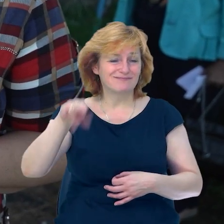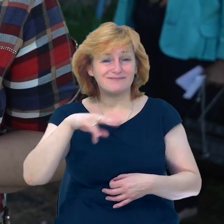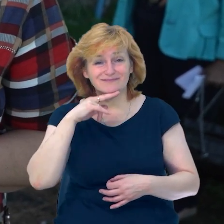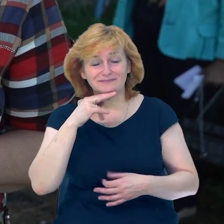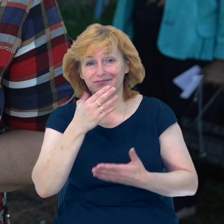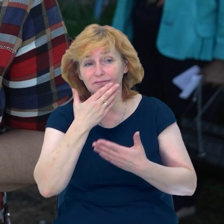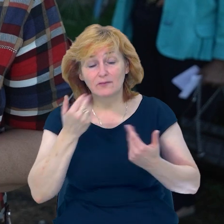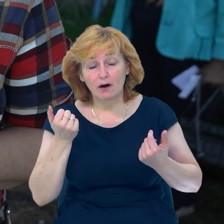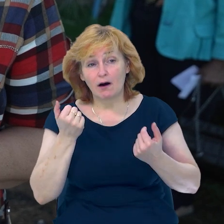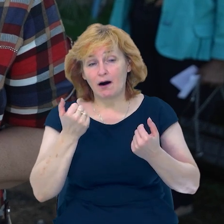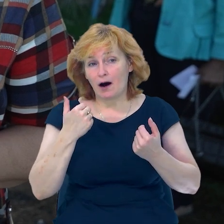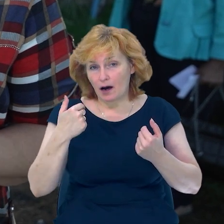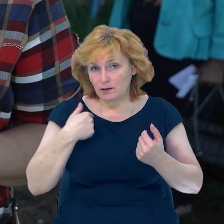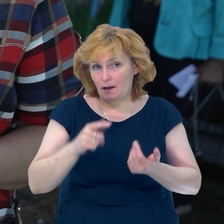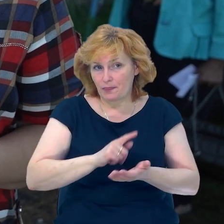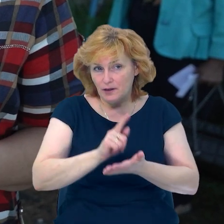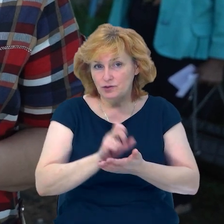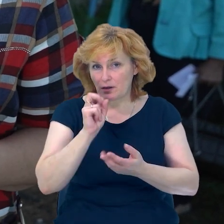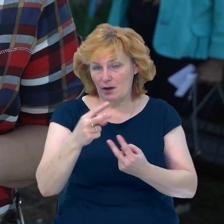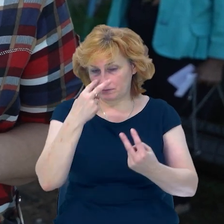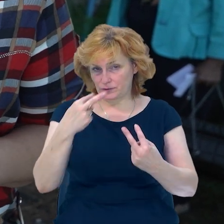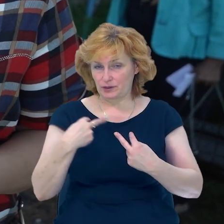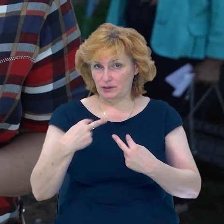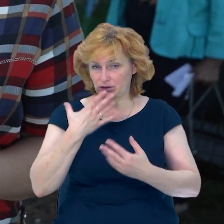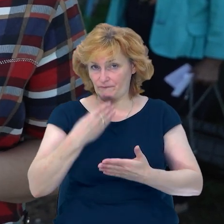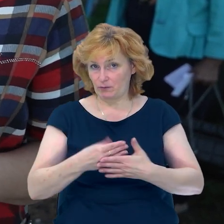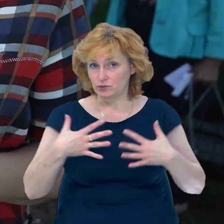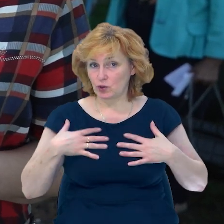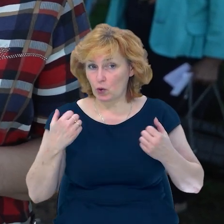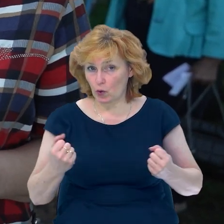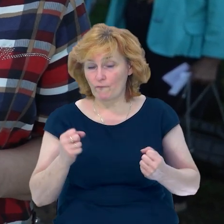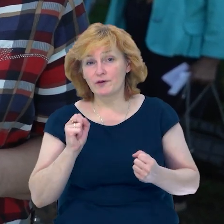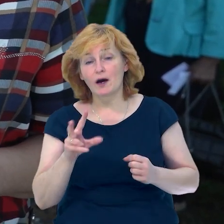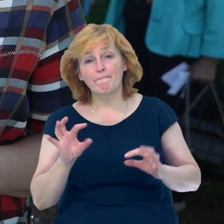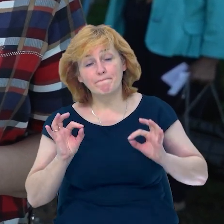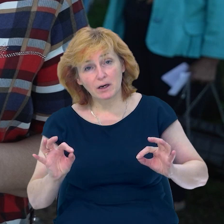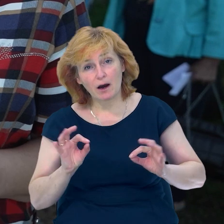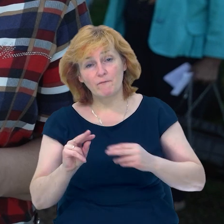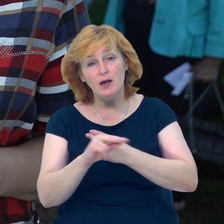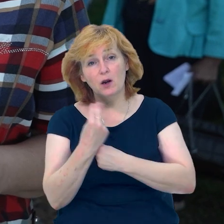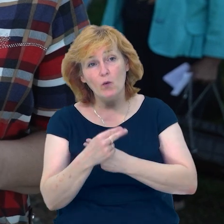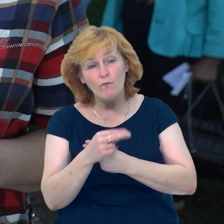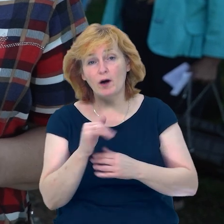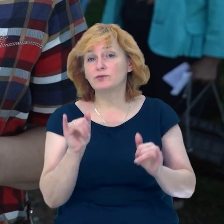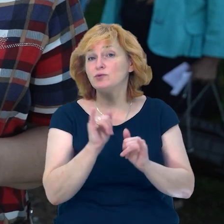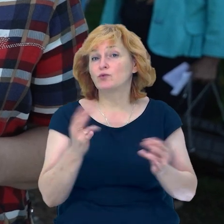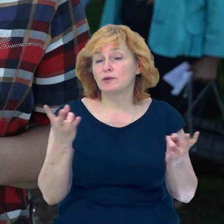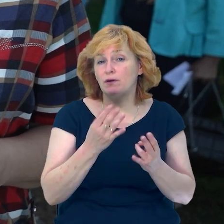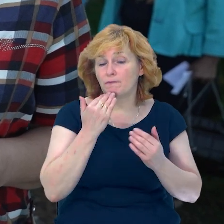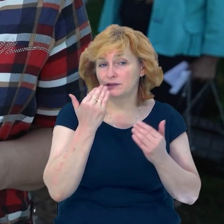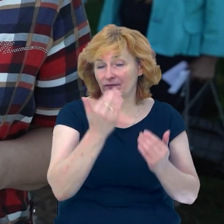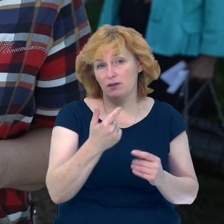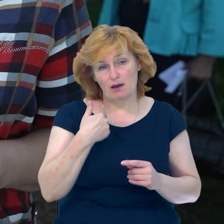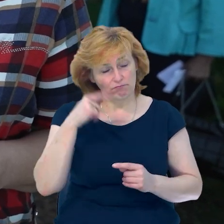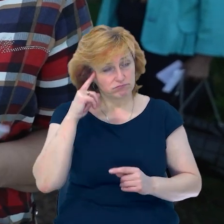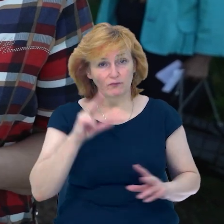пояснили, як я повинна стежити за своїм здоров'ям, як правильно пролікуватись, куди мені звернутися. Я вважаю, що це